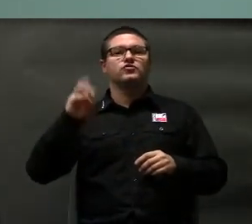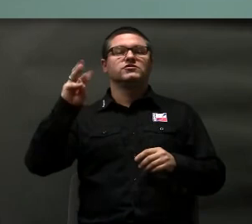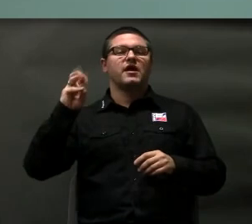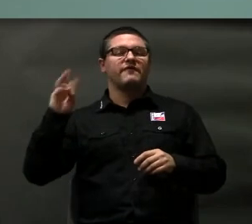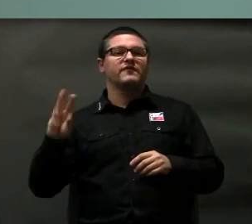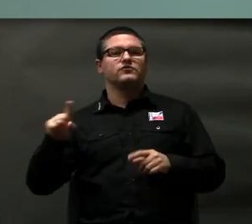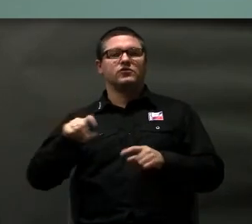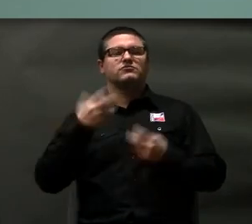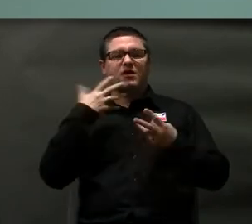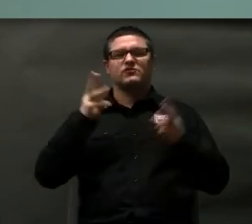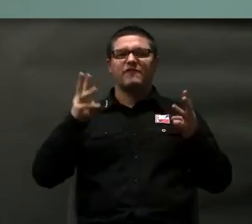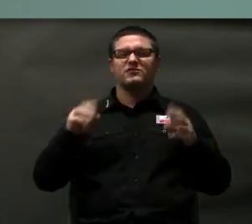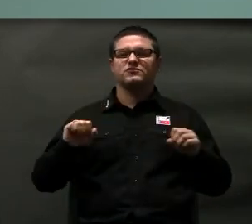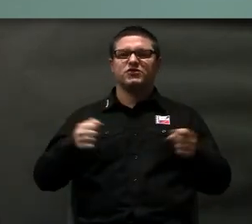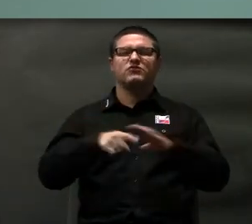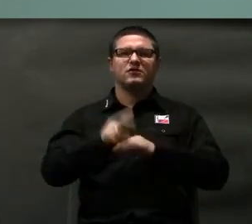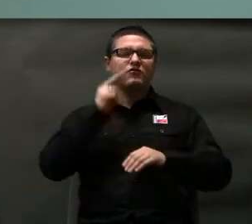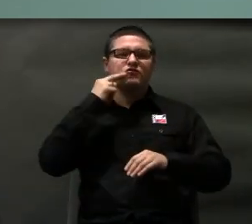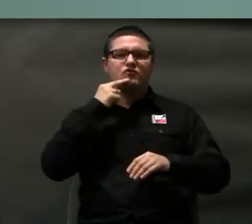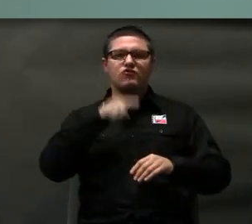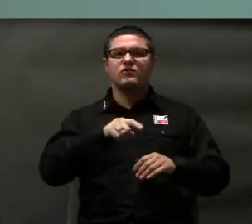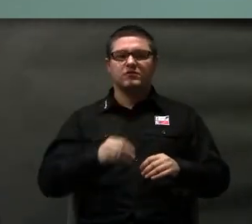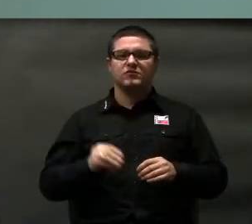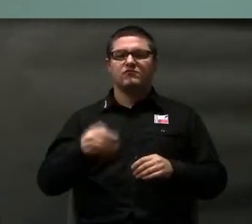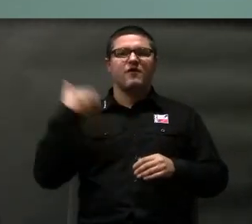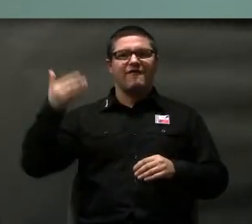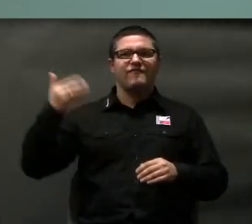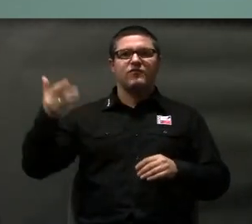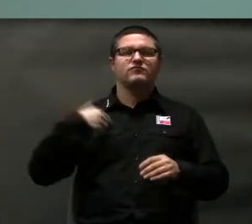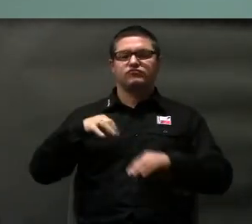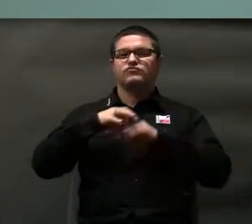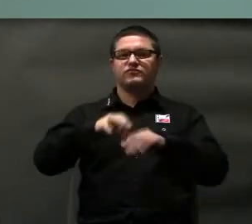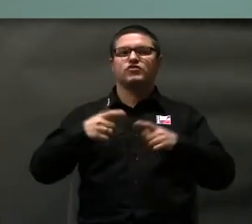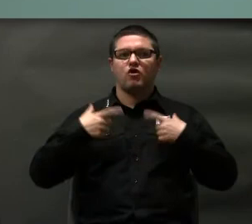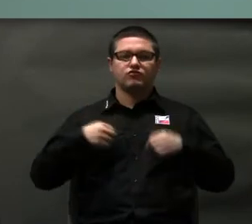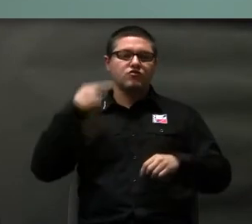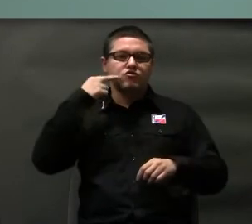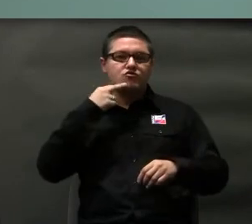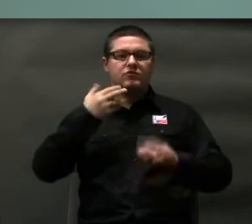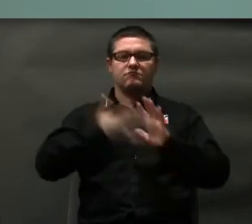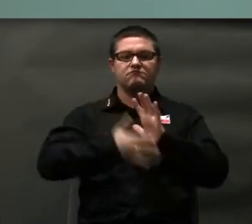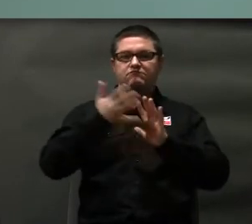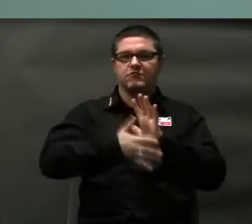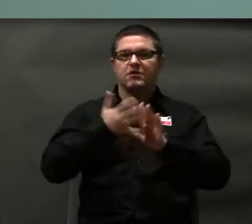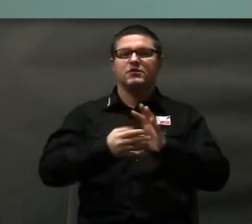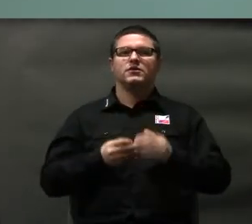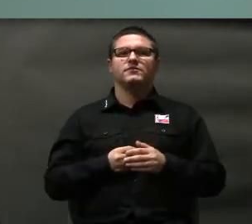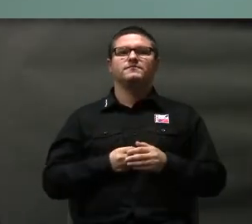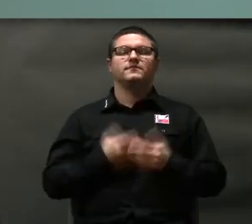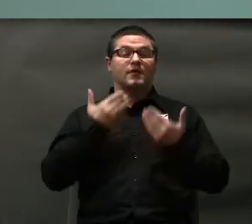działaczy głuchych. Wykłady prowadzone przez osoby głuche, migane i